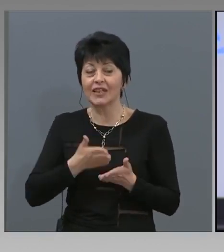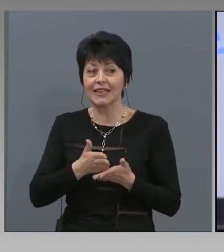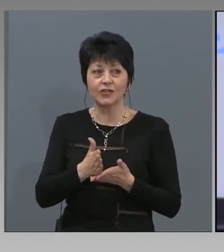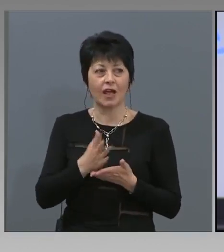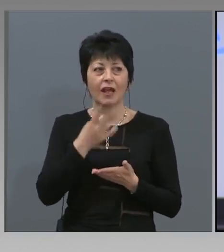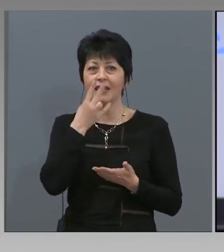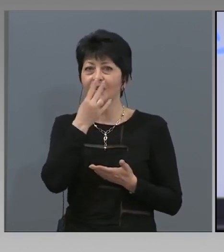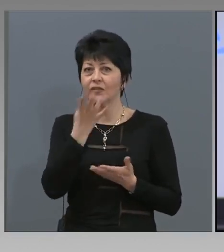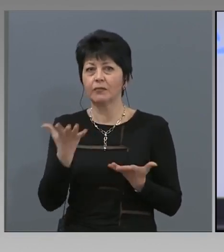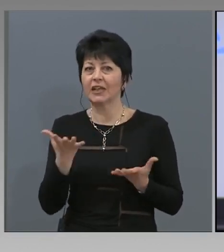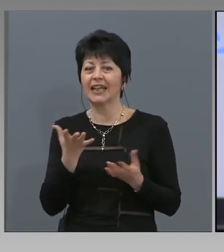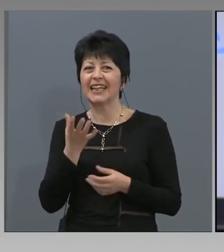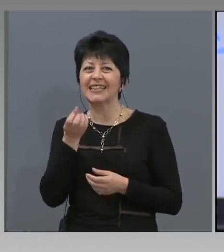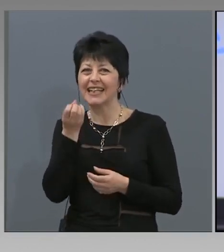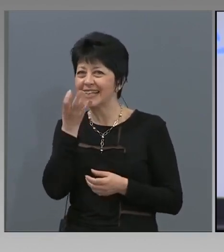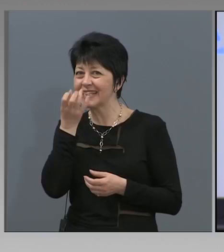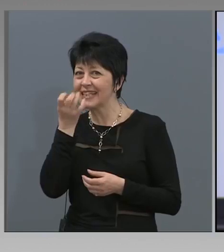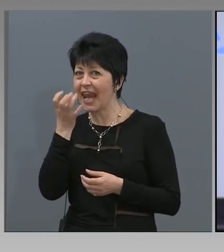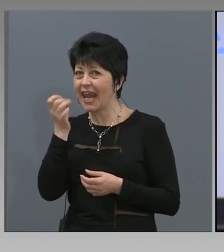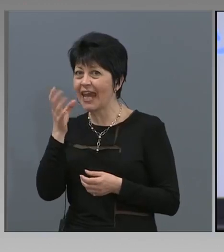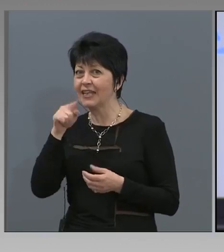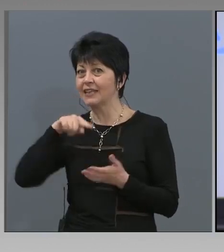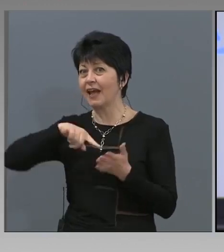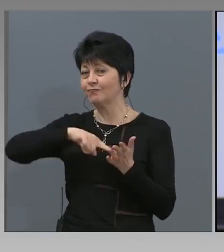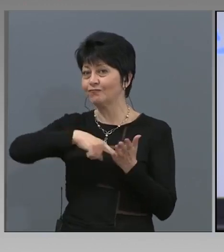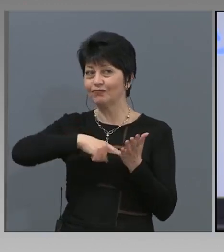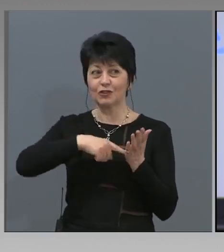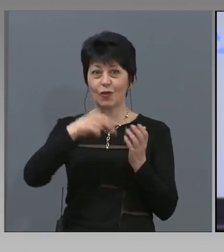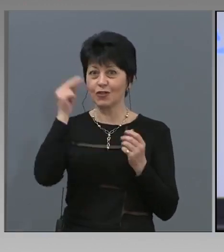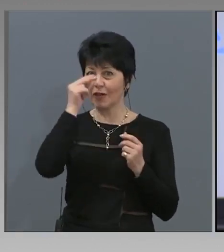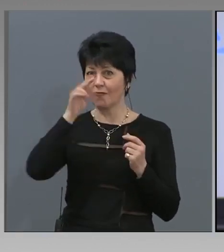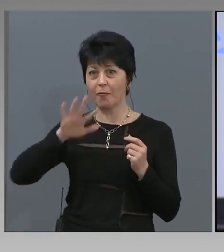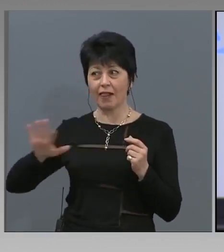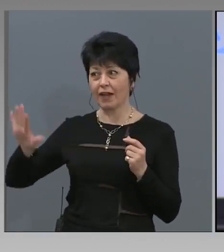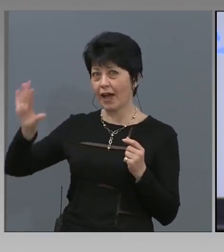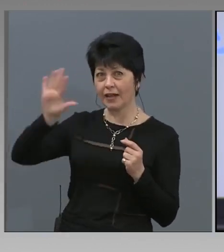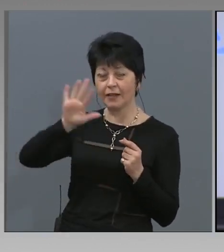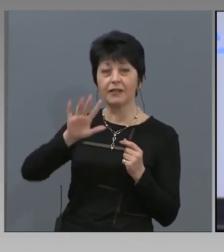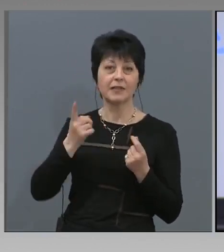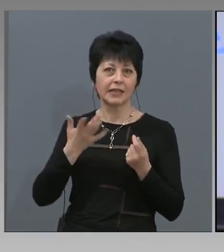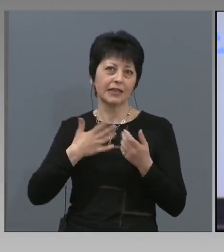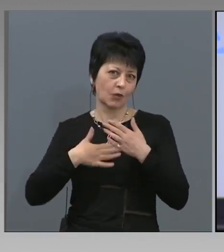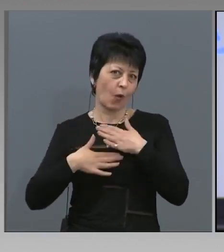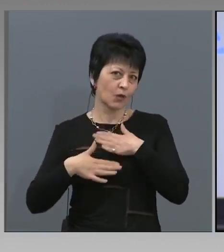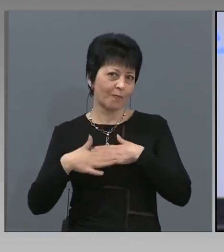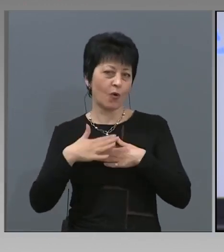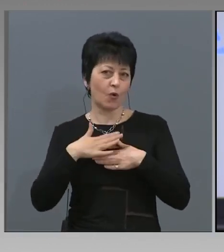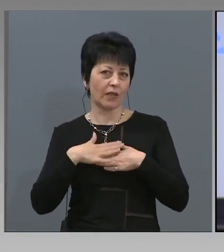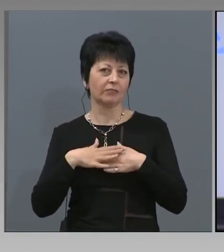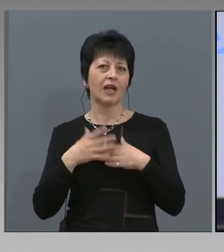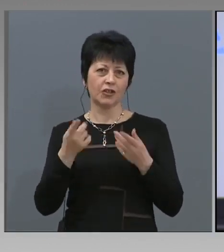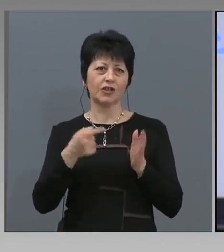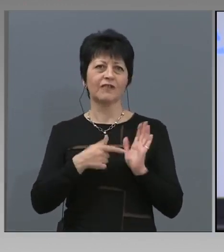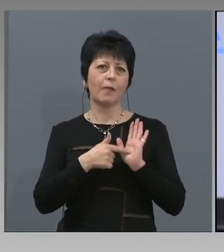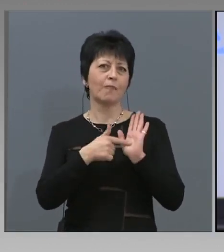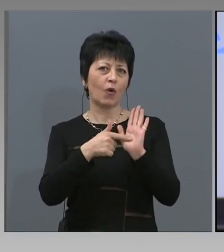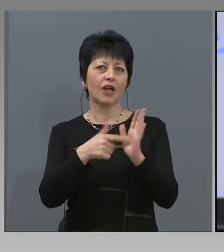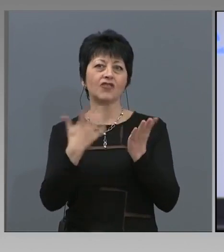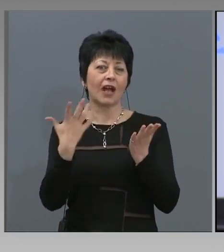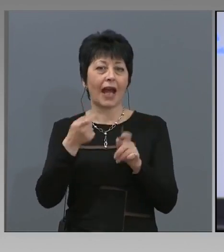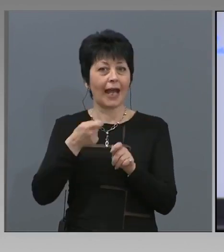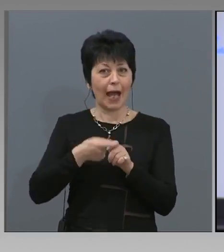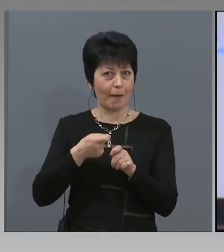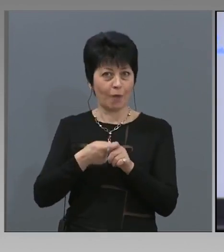зелените точки в България, така че ако трябва да се успокоим, ще демонстрирам как работи приложението.